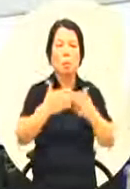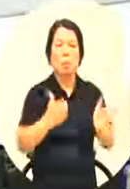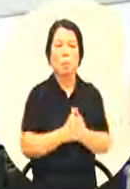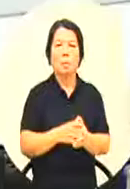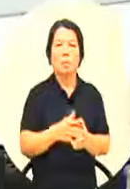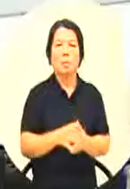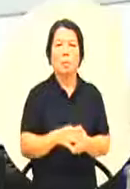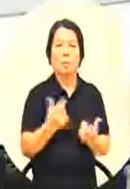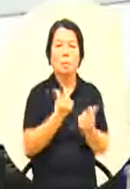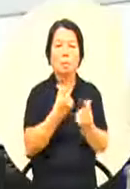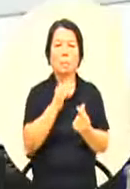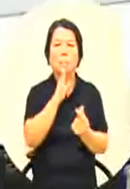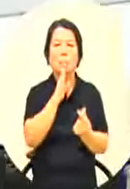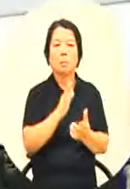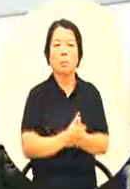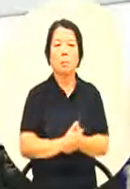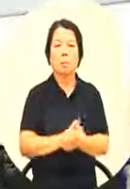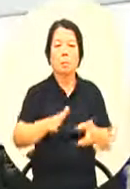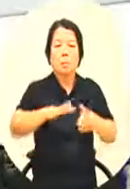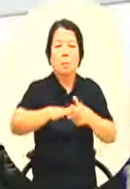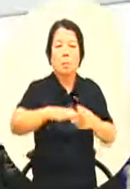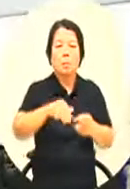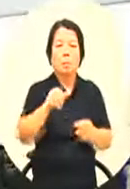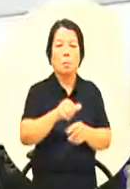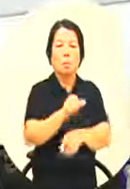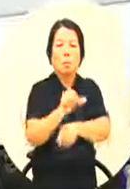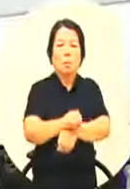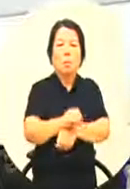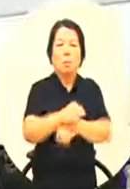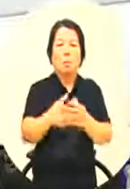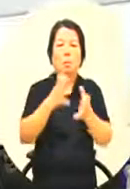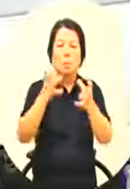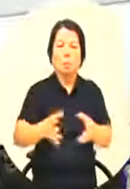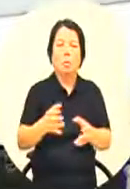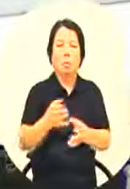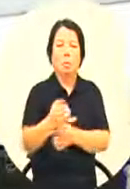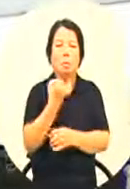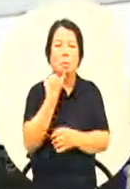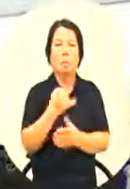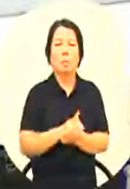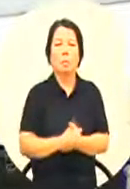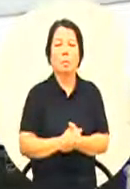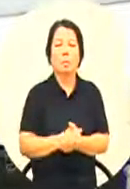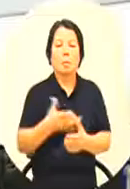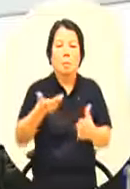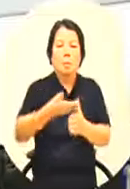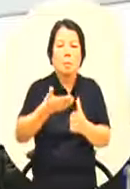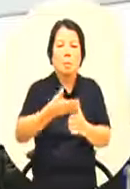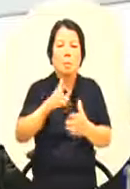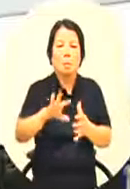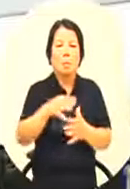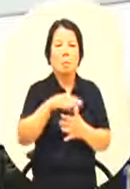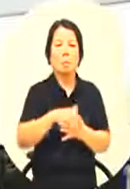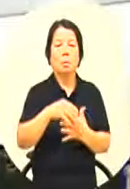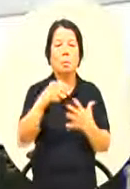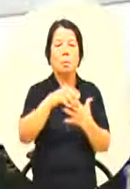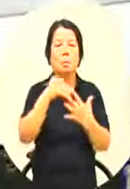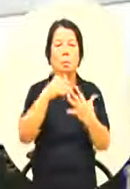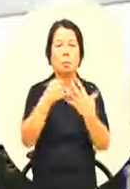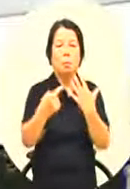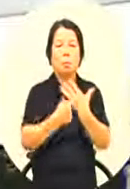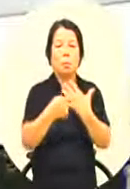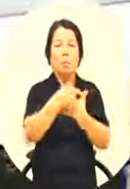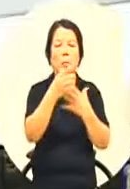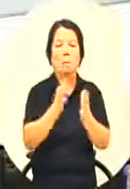是在国小五年级才可以成立嘛那你培养一个选手比如说